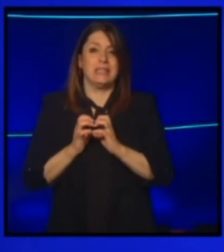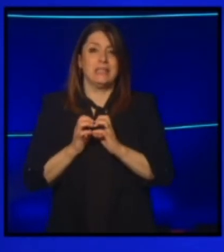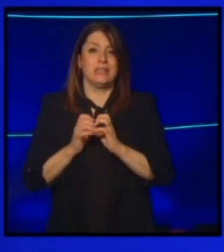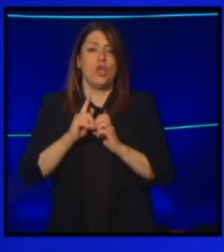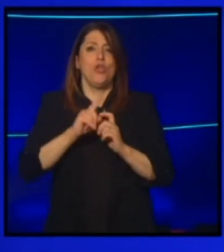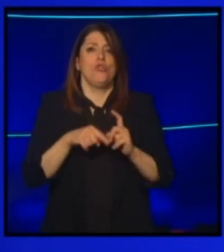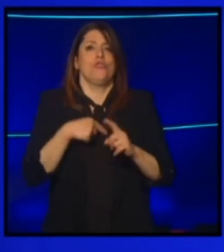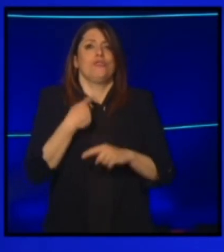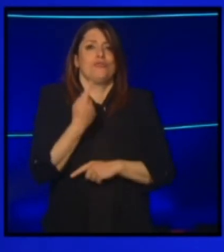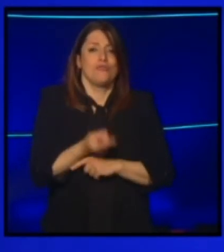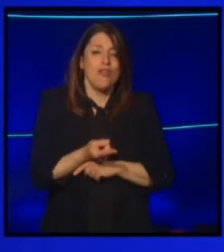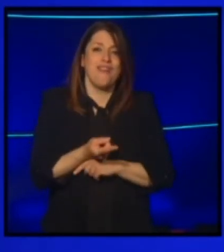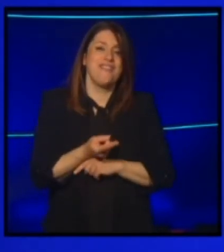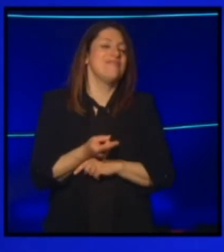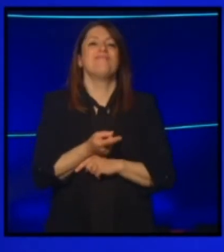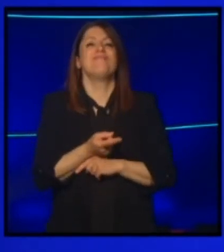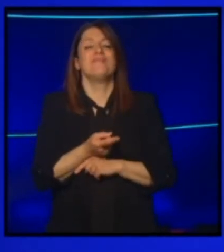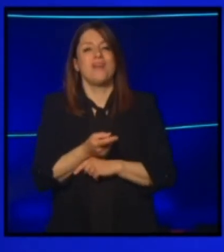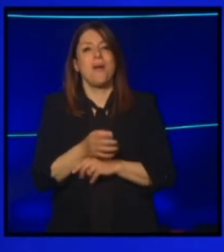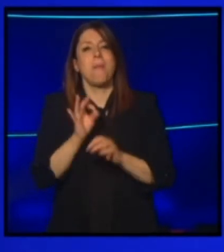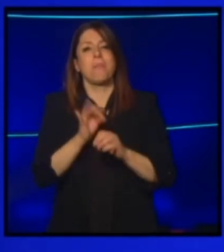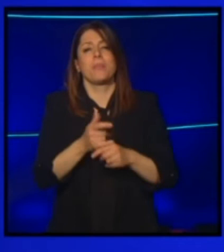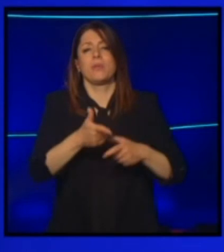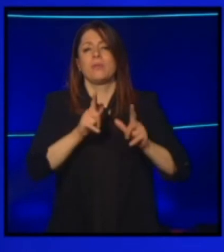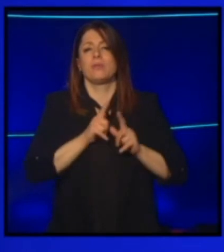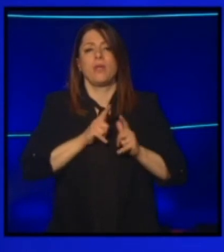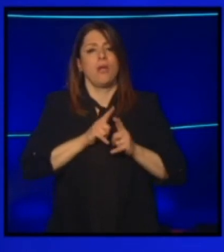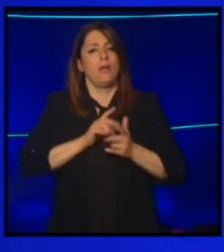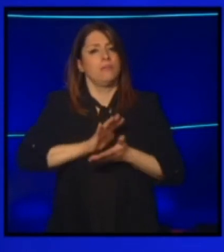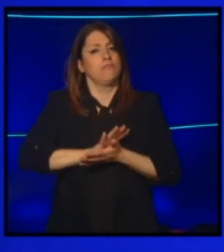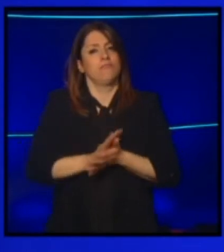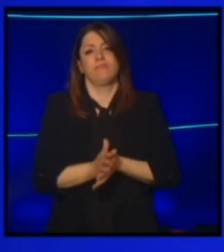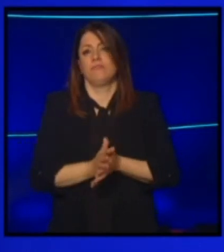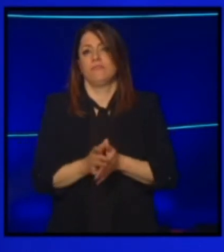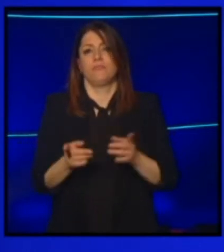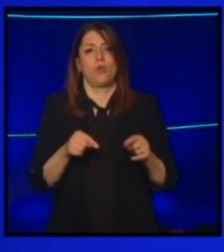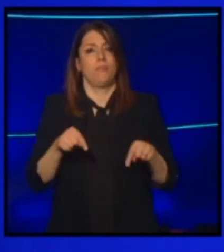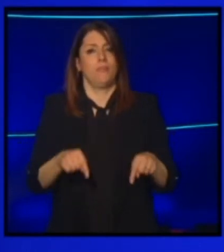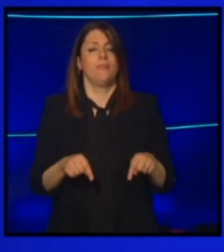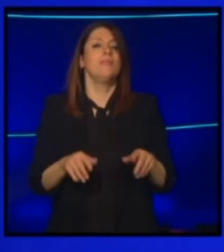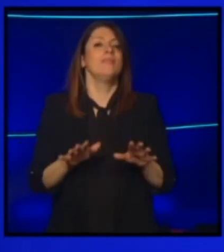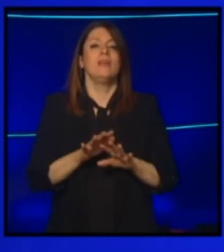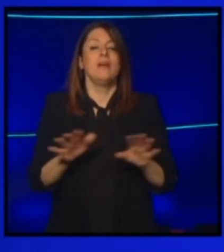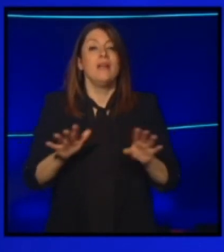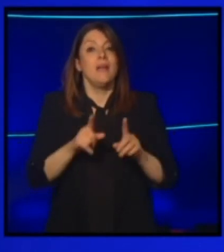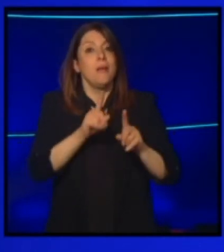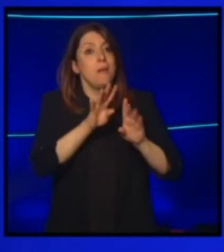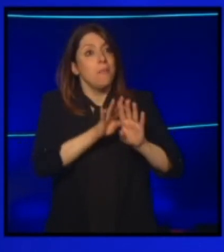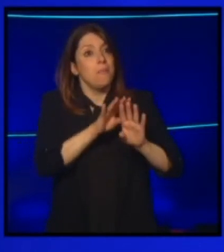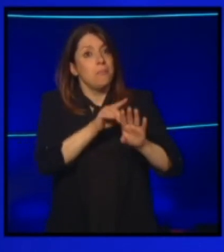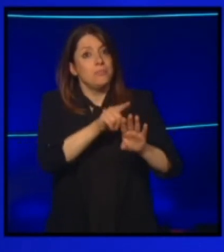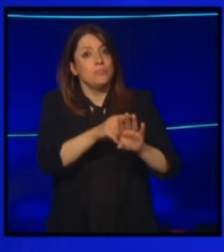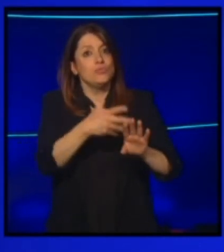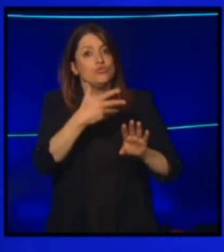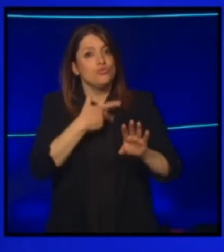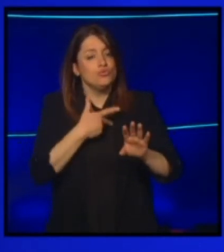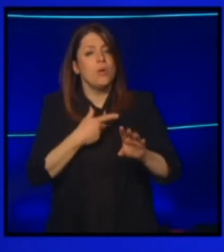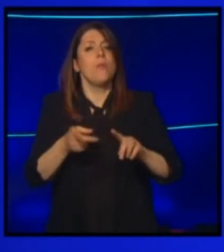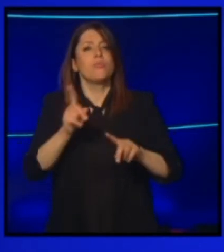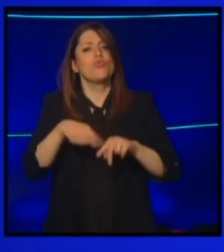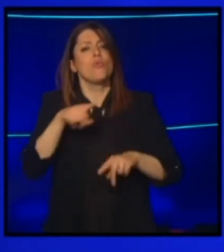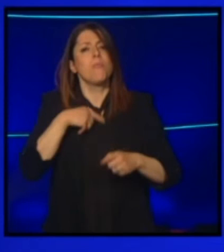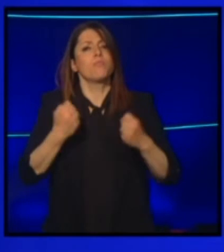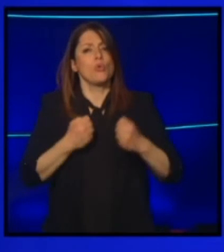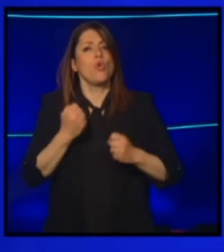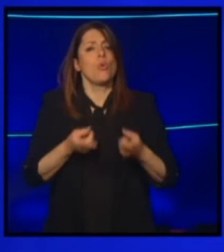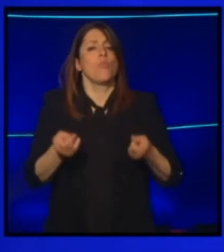Questo poi ci ha messo veramente in ginocchio. Allora noi, mentre eravamo lì, abbiamo manifestato quello che era il nostro dissenso. Ma